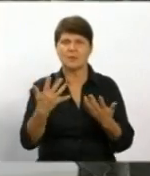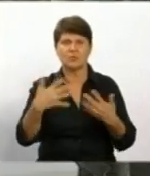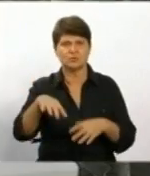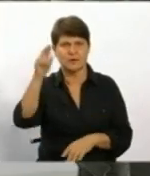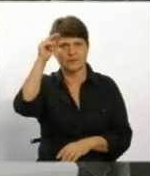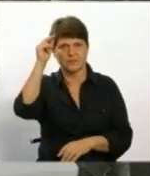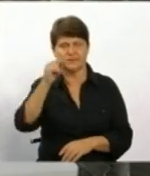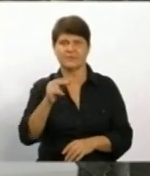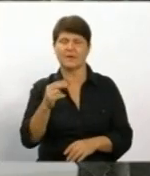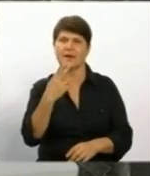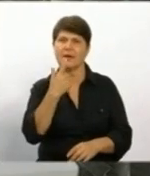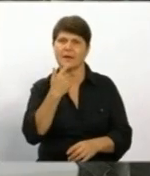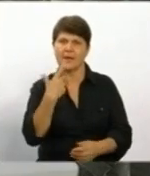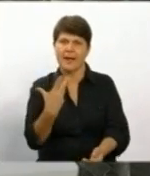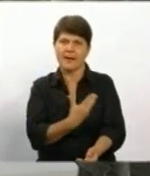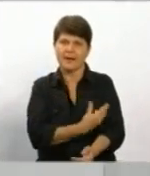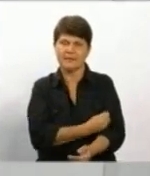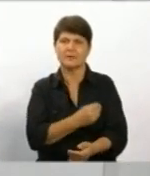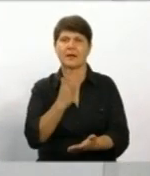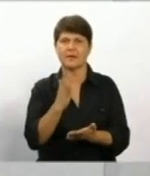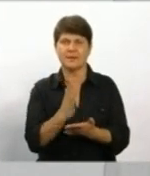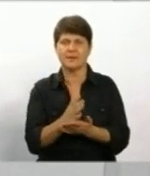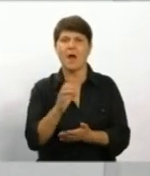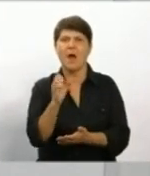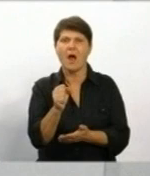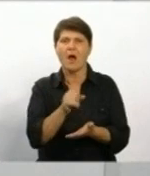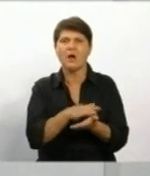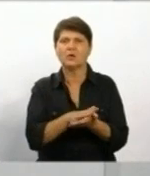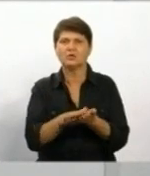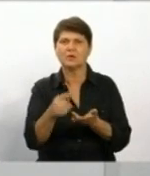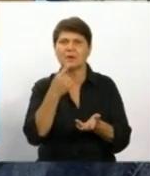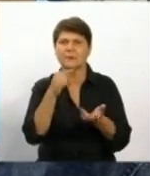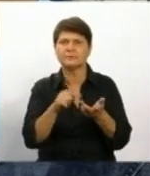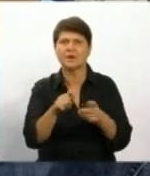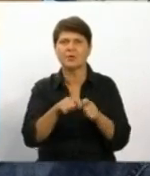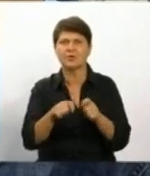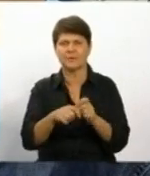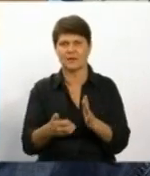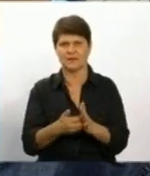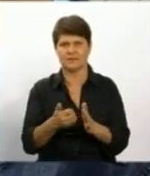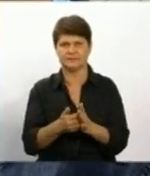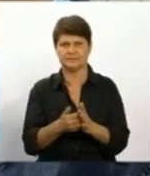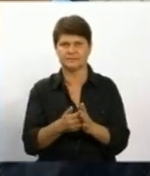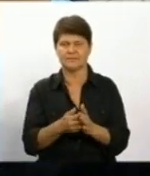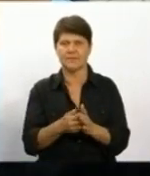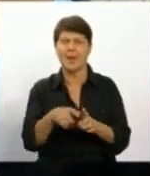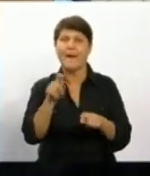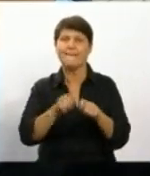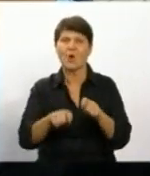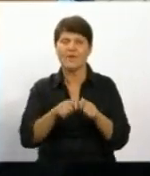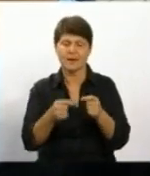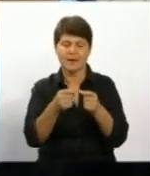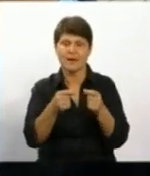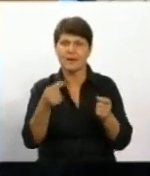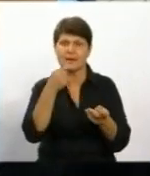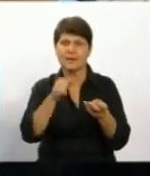забезпечена, а ось на розхідні матеріали гроші не вистачає, розповідає Руслана Кобзар. Те смужки трохи видає держава, але того не